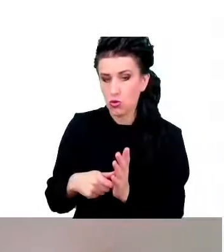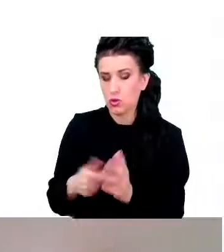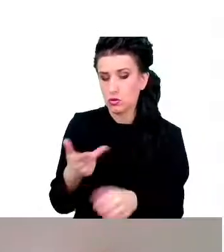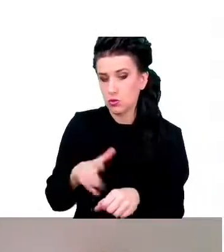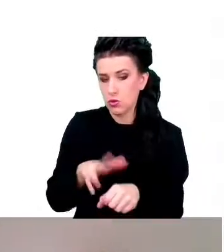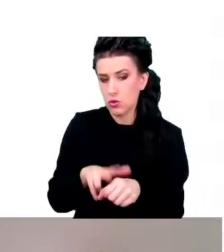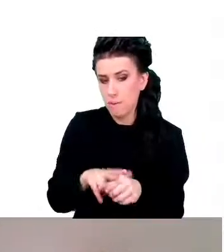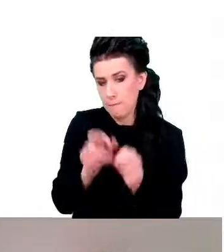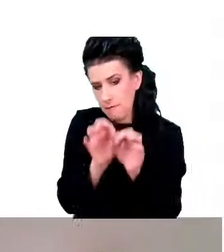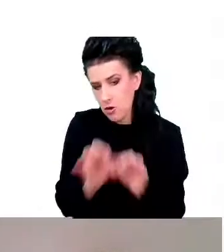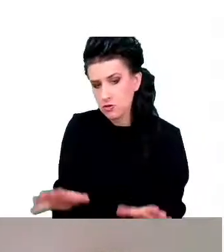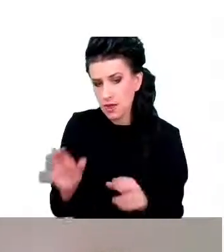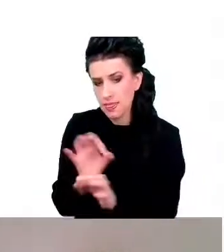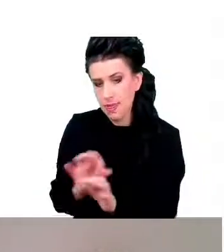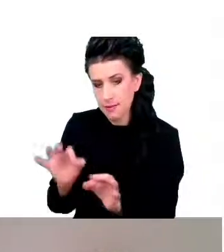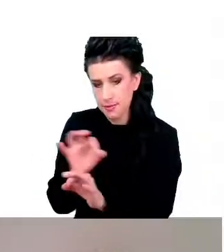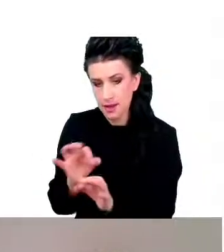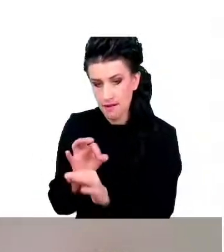na naprawę